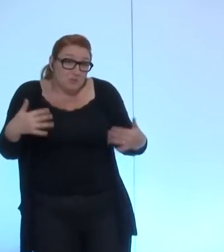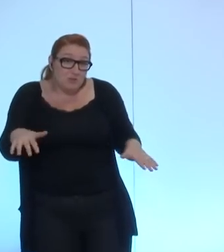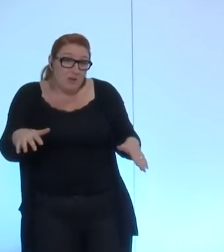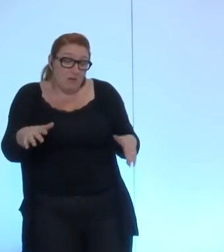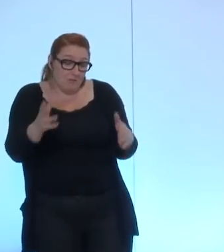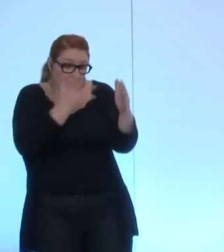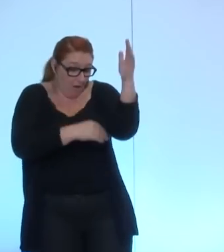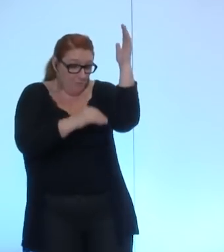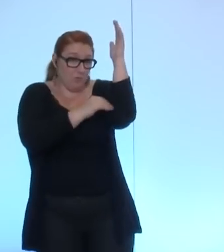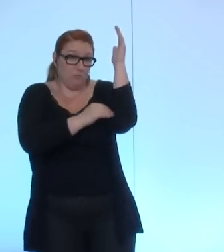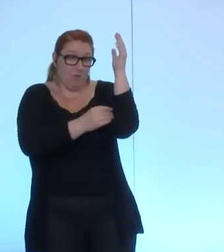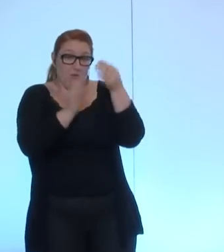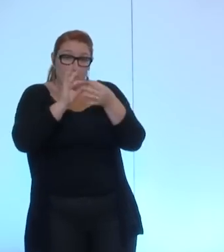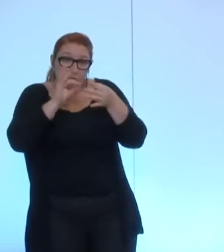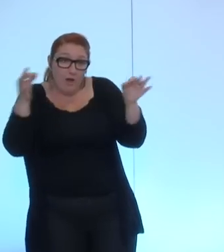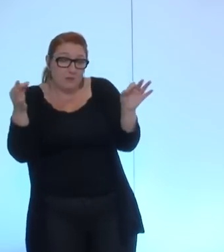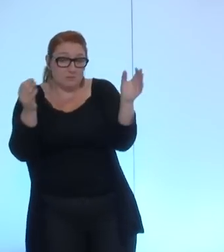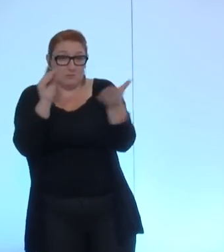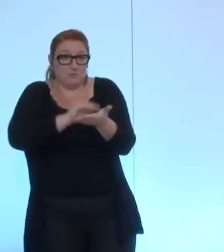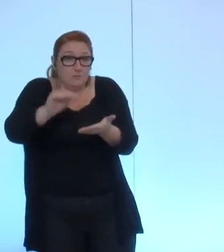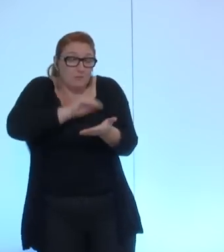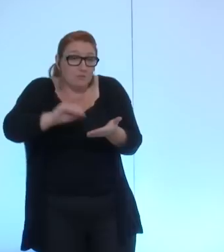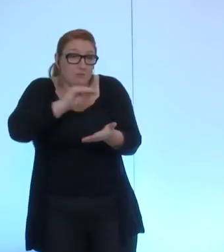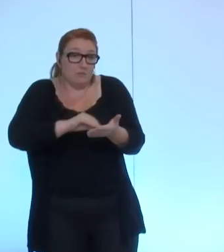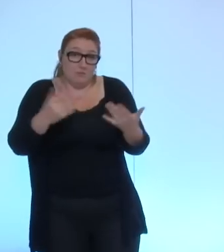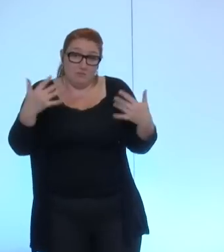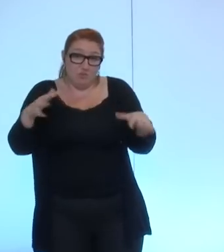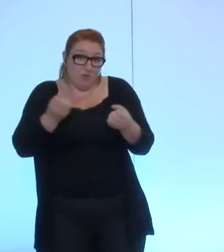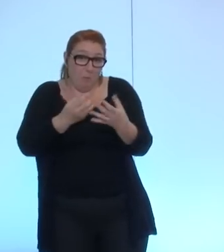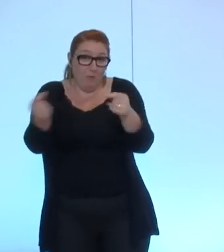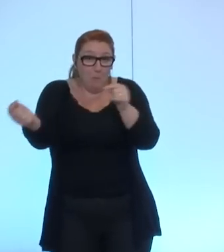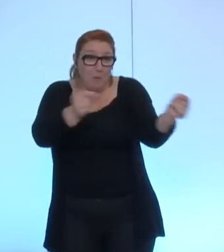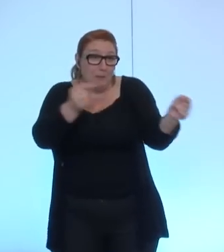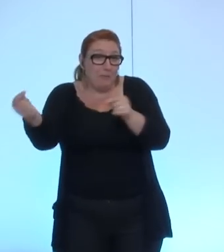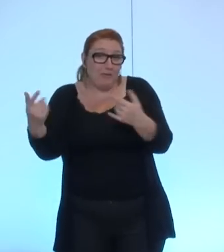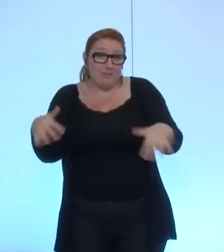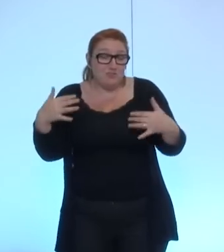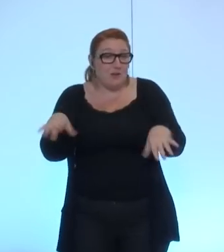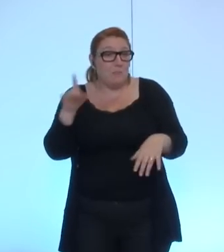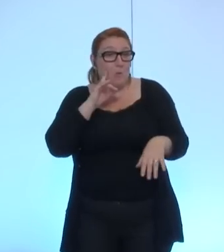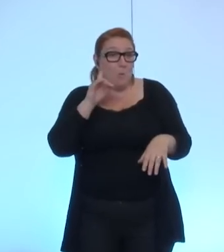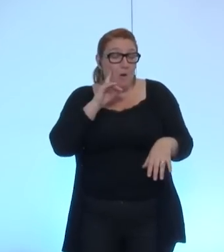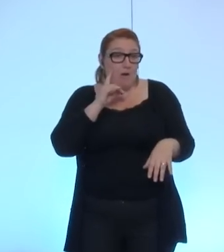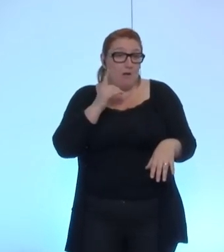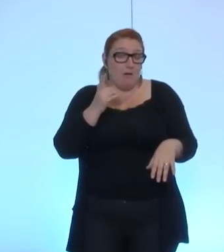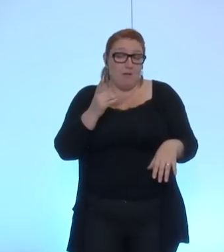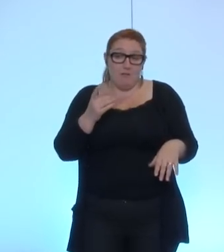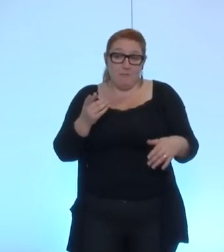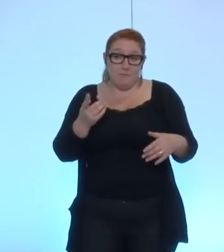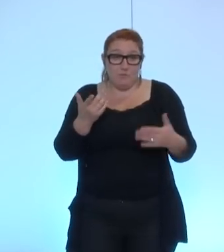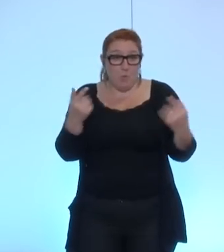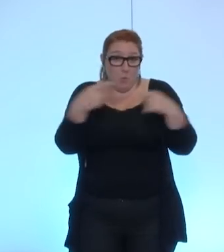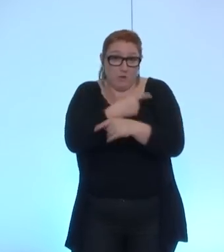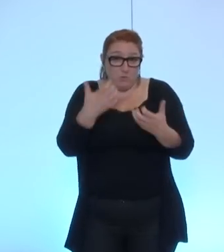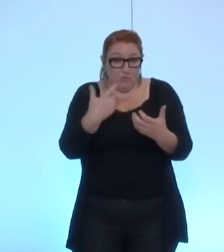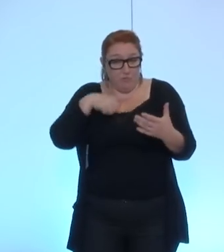rédaction d'un amendement comme celui-là est par naissance polémique nous cherchons sur ces sujets-là à